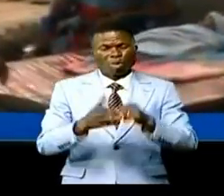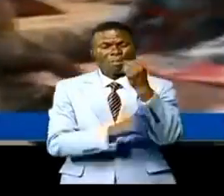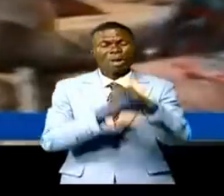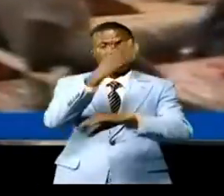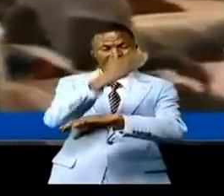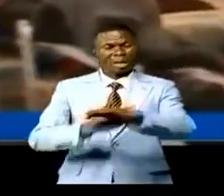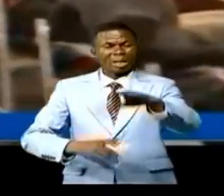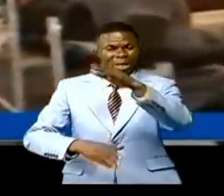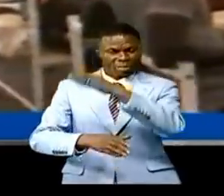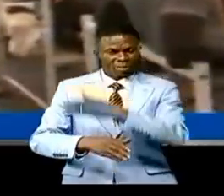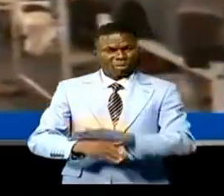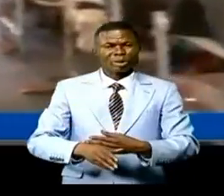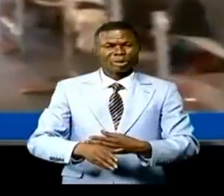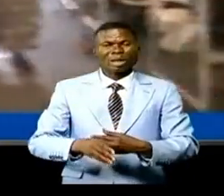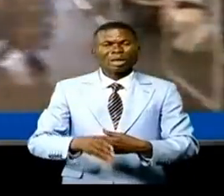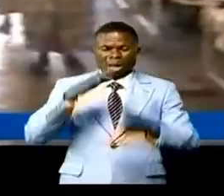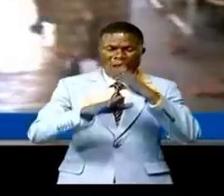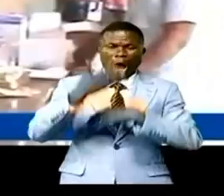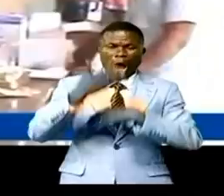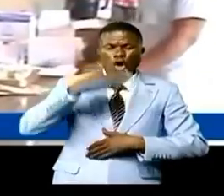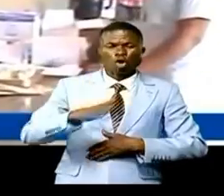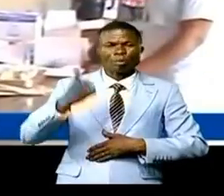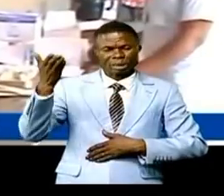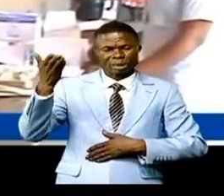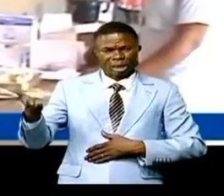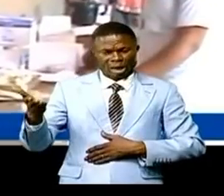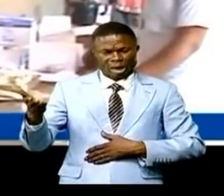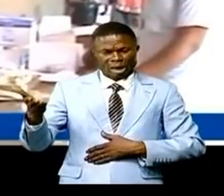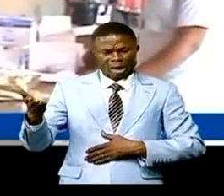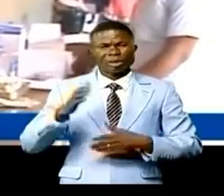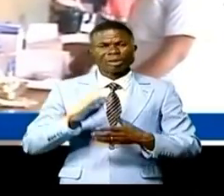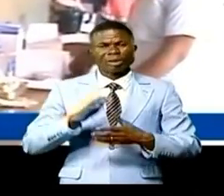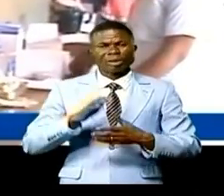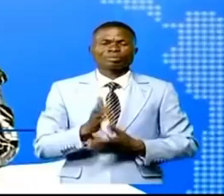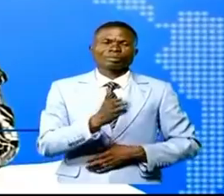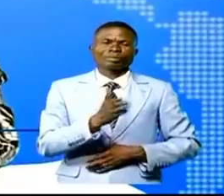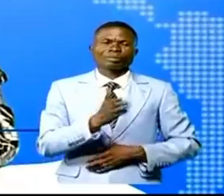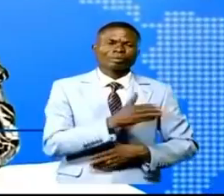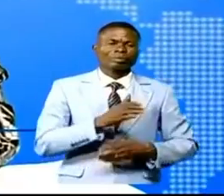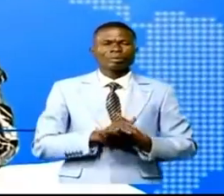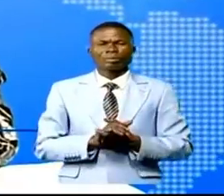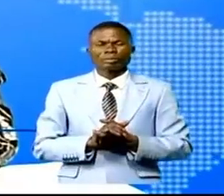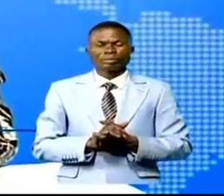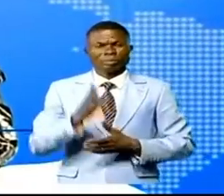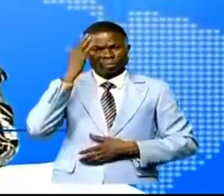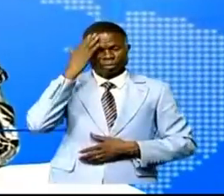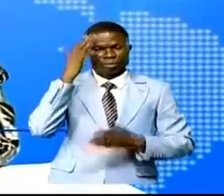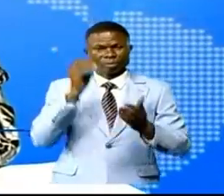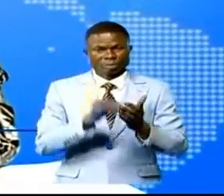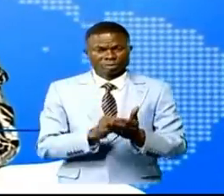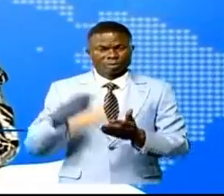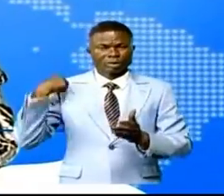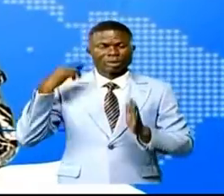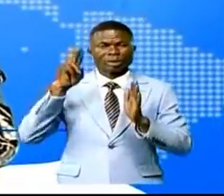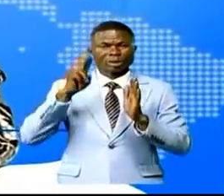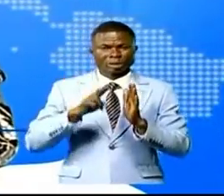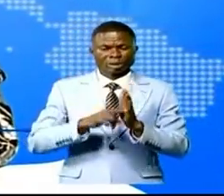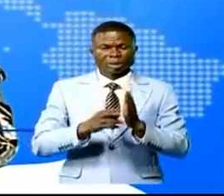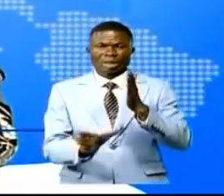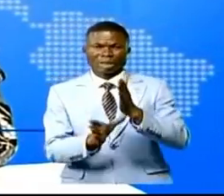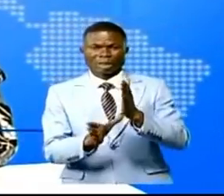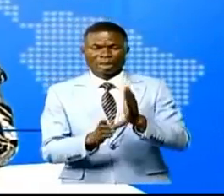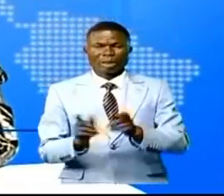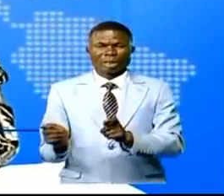suivent des soins dans les formations sanitaires. Sachez également que le gouverneur intérimaire du